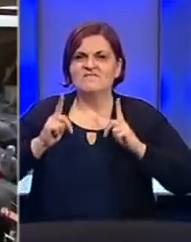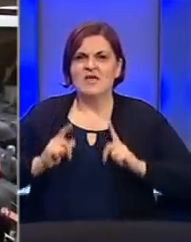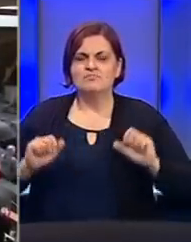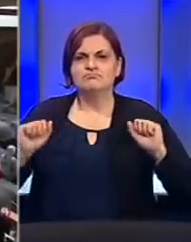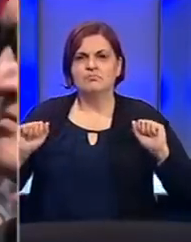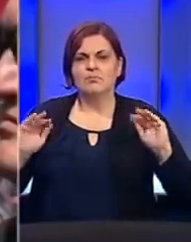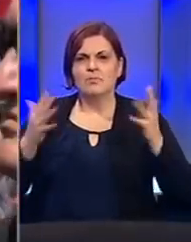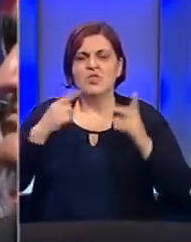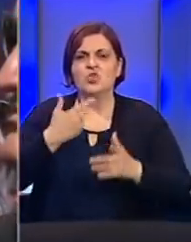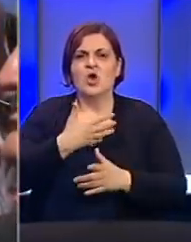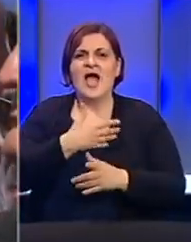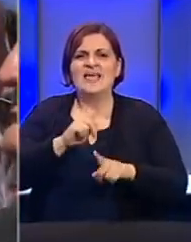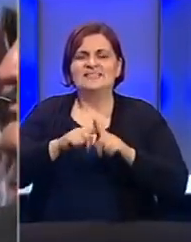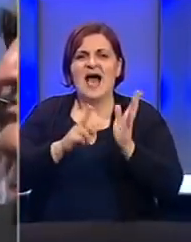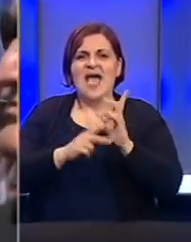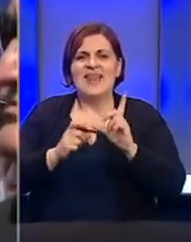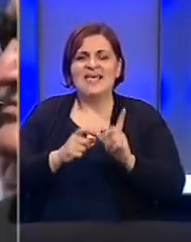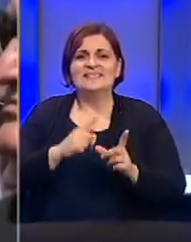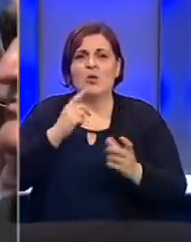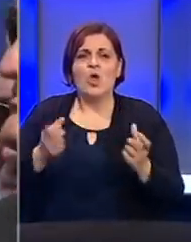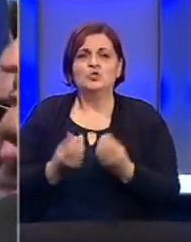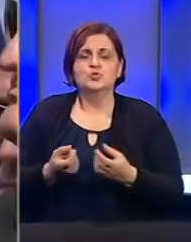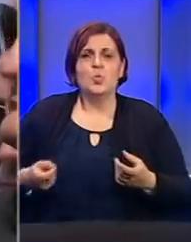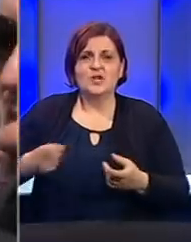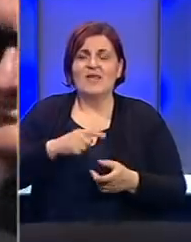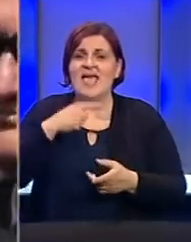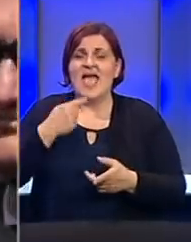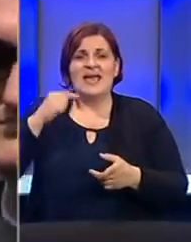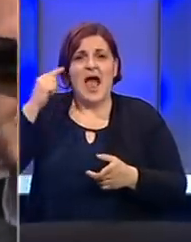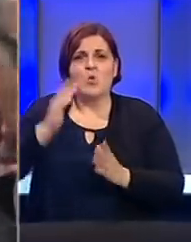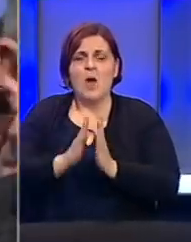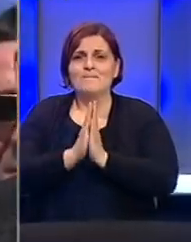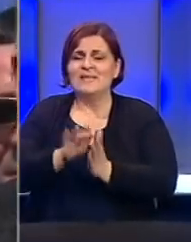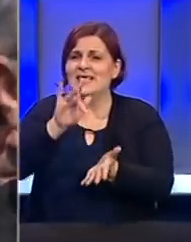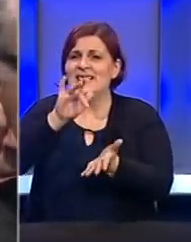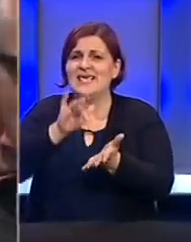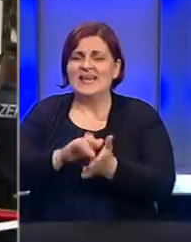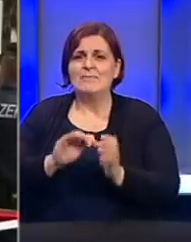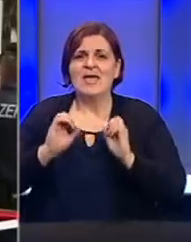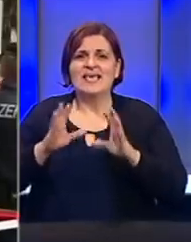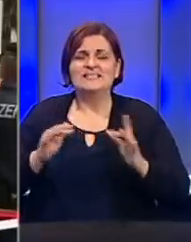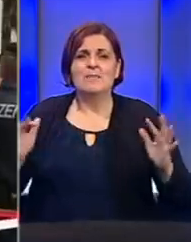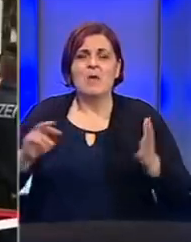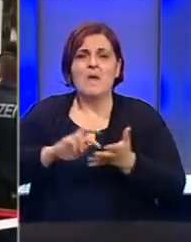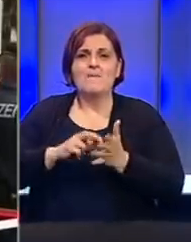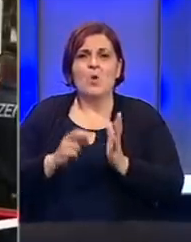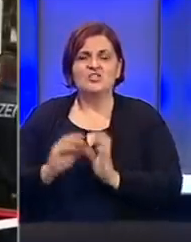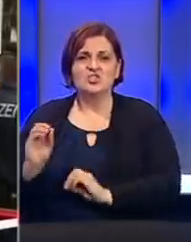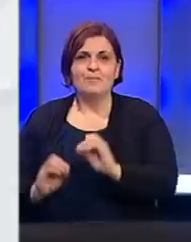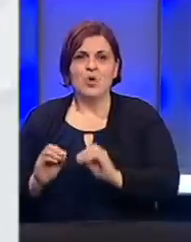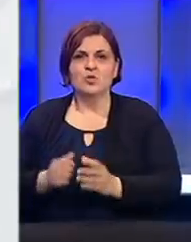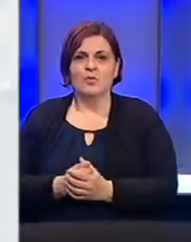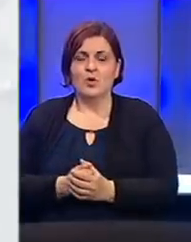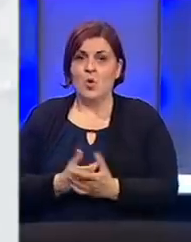prosvjede, dok iz Hrvatskog narodnog sabora koji je suorganizator kažu kako mise nisu ni mjesto ni alat za prikupljanje političkih vodova.